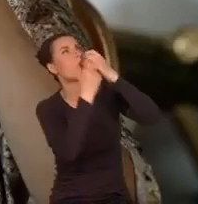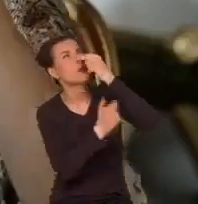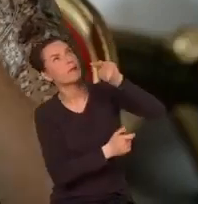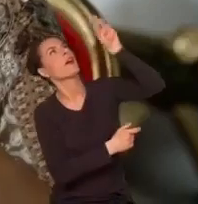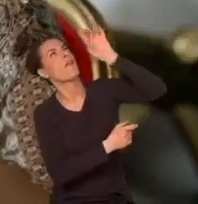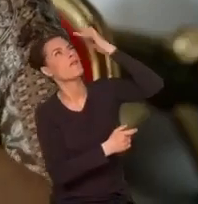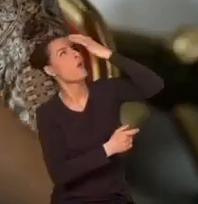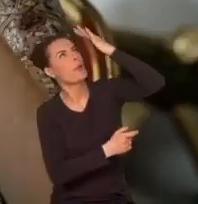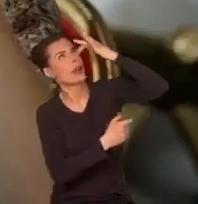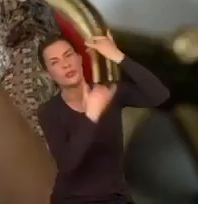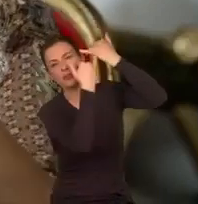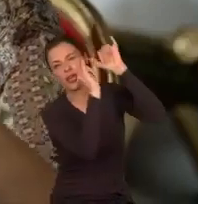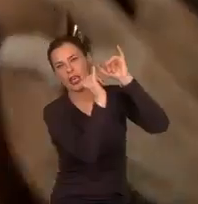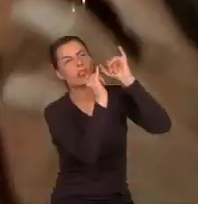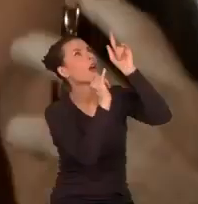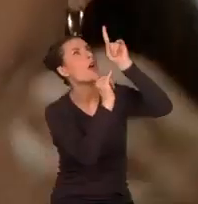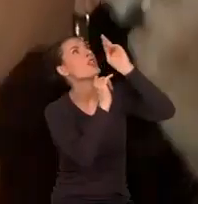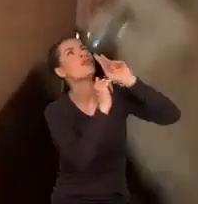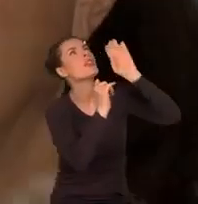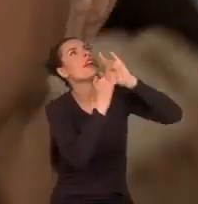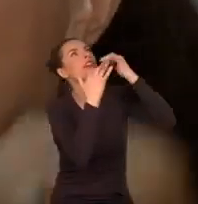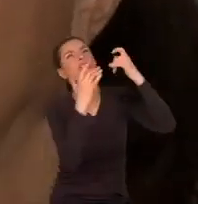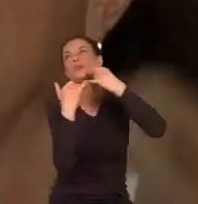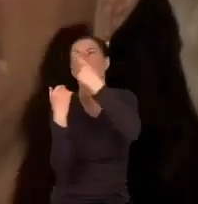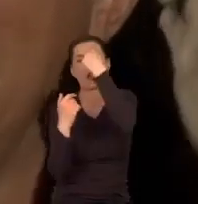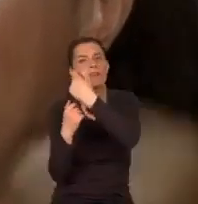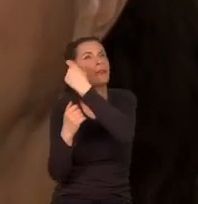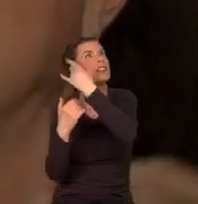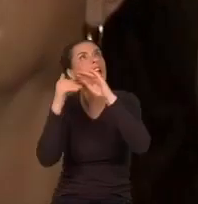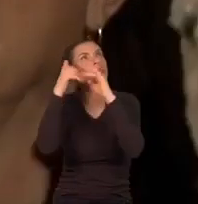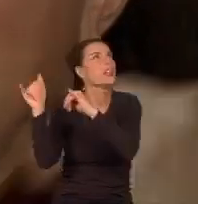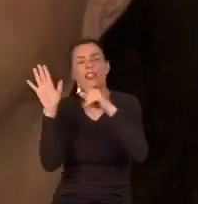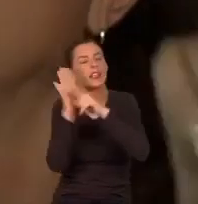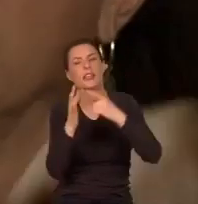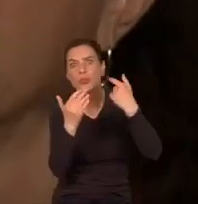wyobrażać sobie dekoracje niepodobne do niczego, co ktokolwiek kiedykolwiek widział.